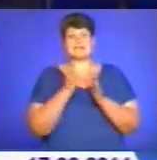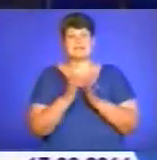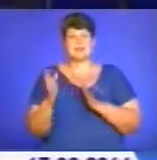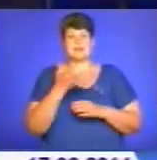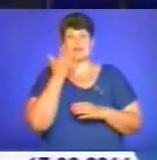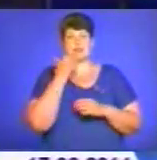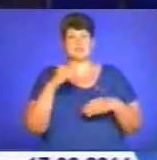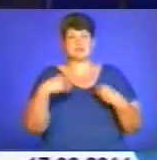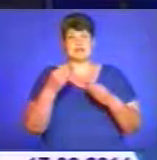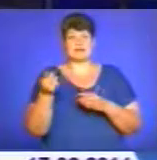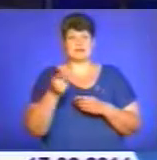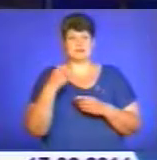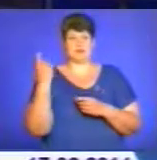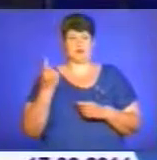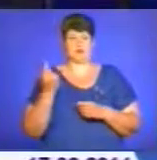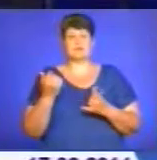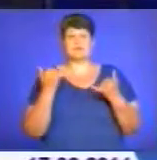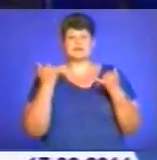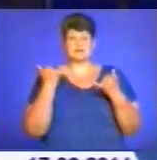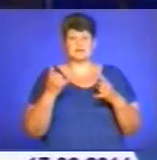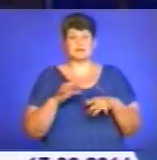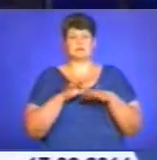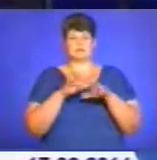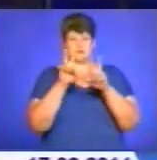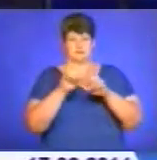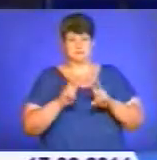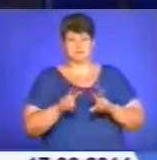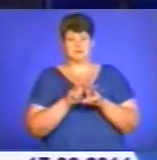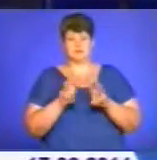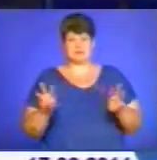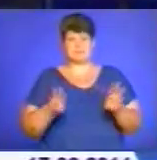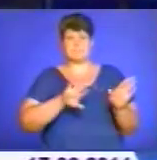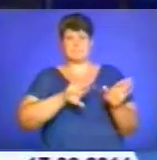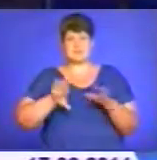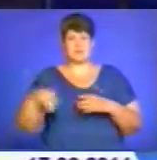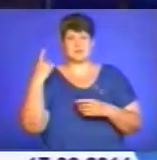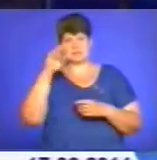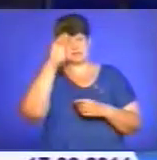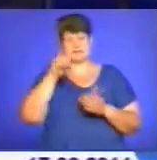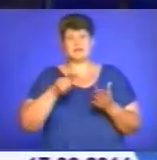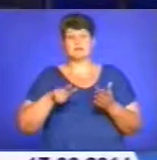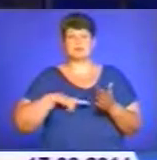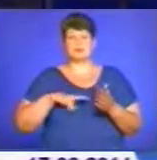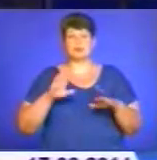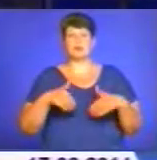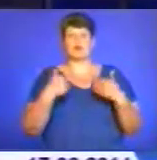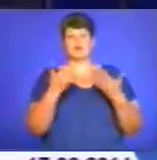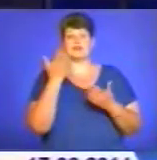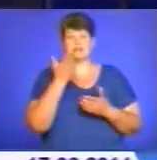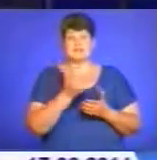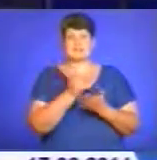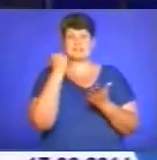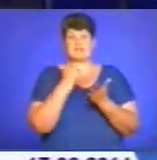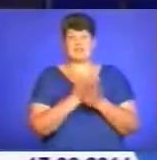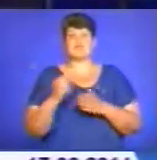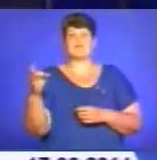Тернопільської області. Зараз вона проходить аудит у міністерствах. Пізніше власна держадміністрація пропонуватиме її на затвердження в